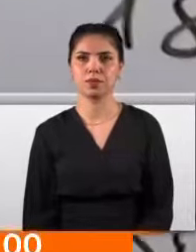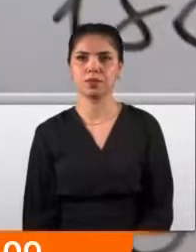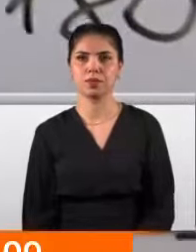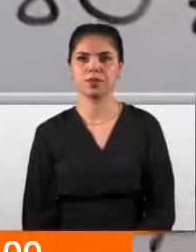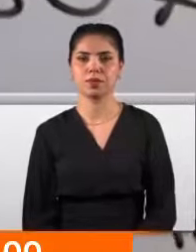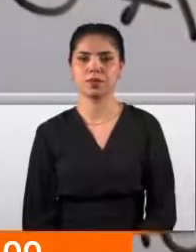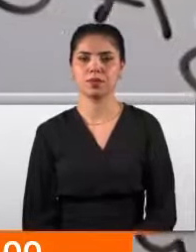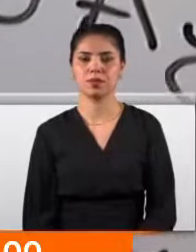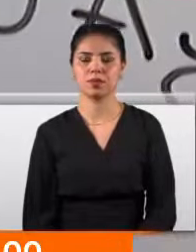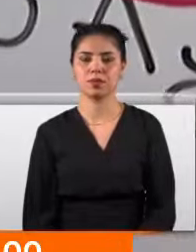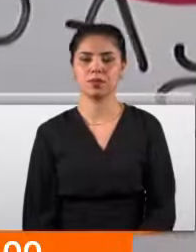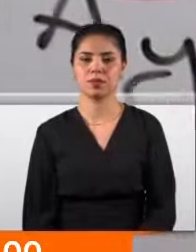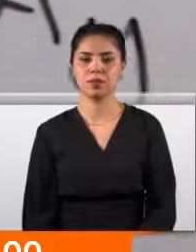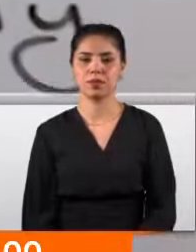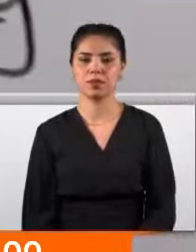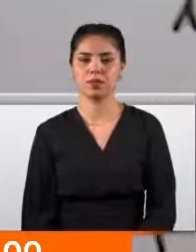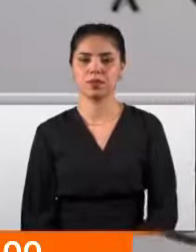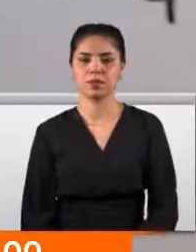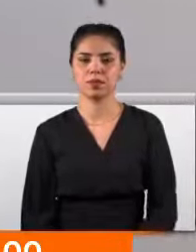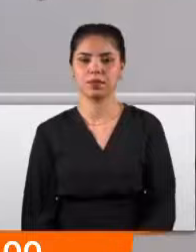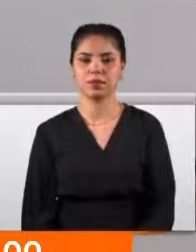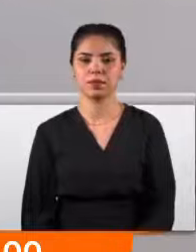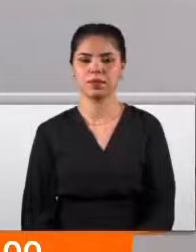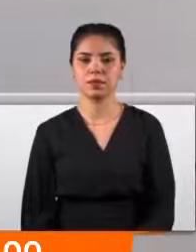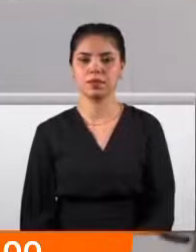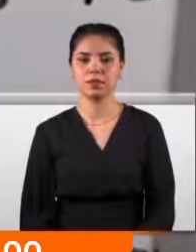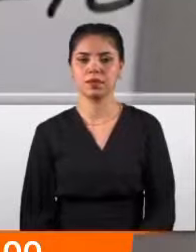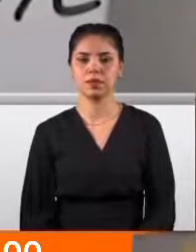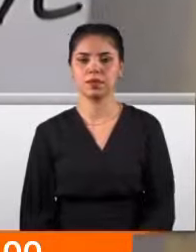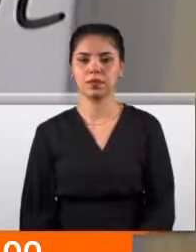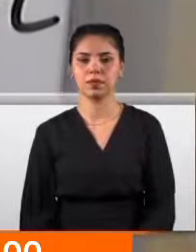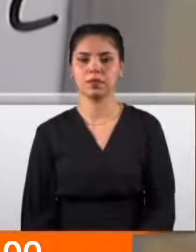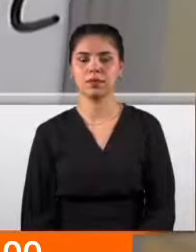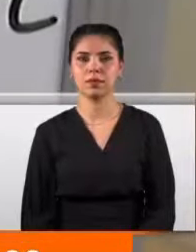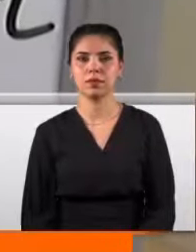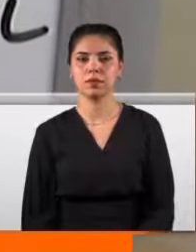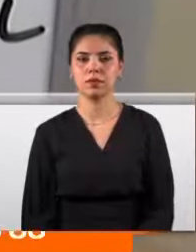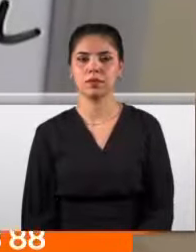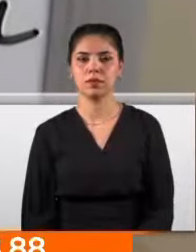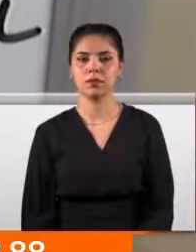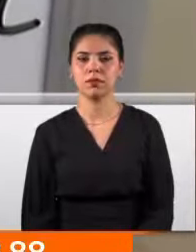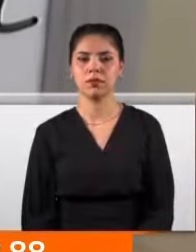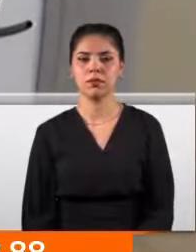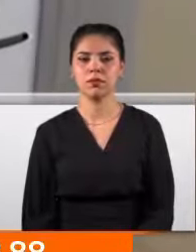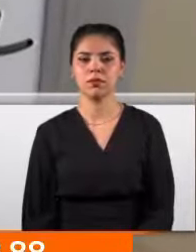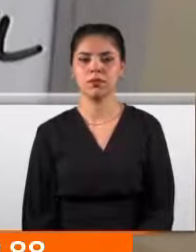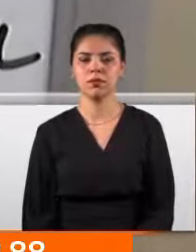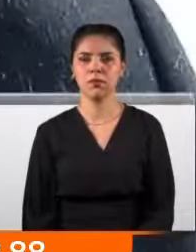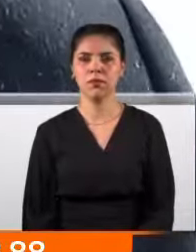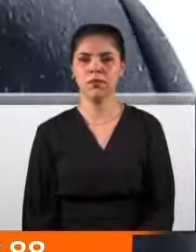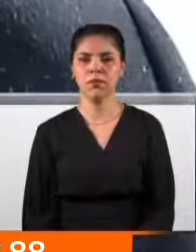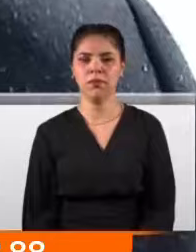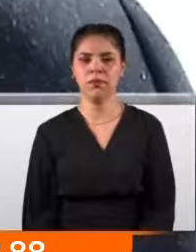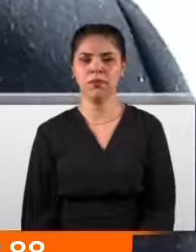.69 faiz oranıyla 180 ay vadede sadece aylık 9.718 TL'lik ilk defa uygulanan bir şey.